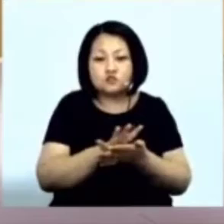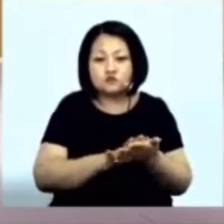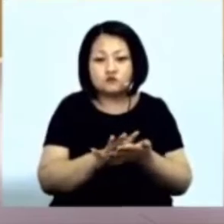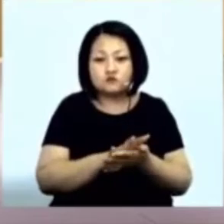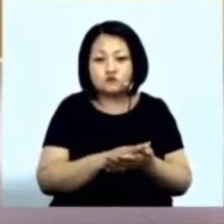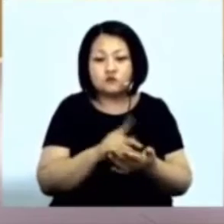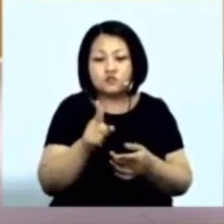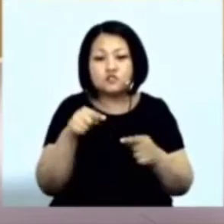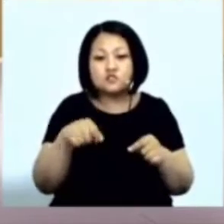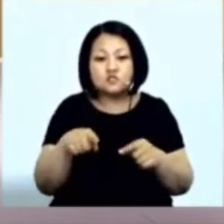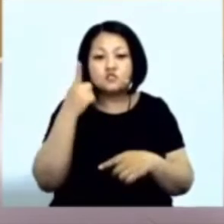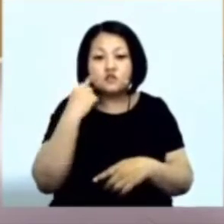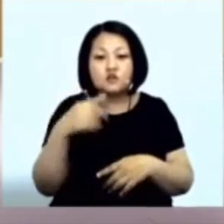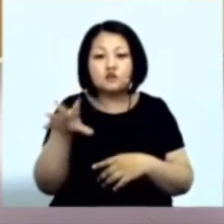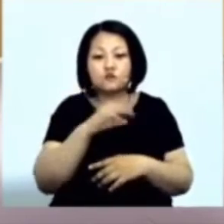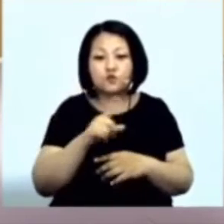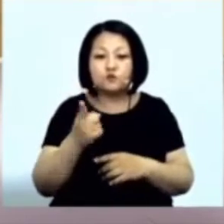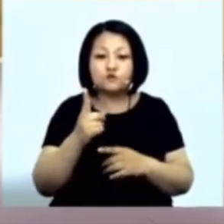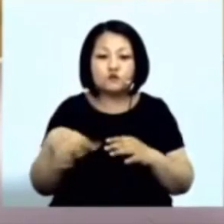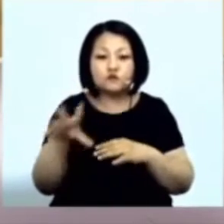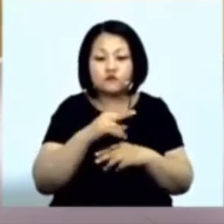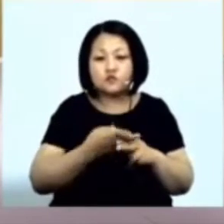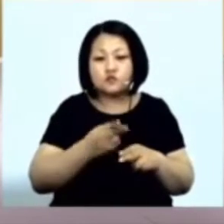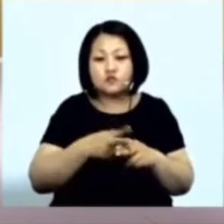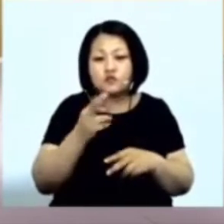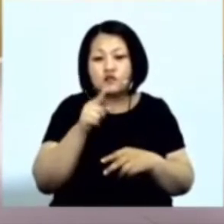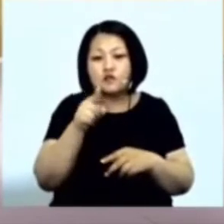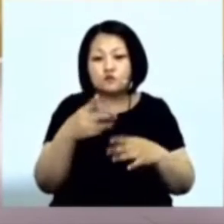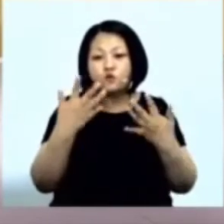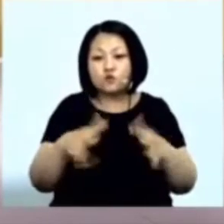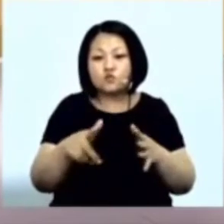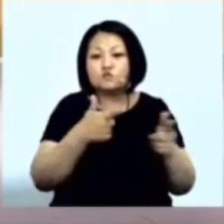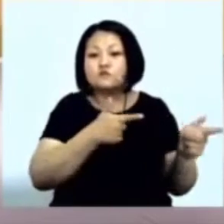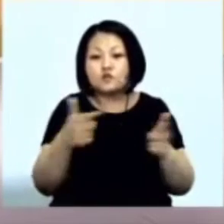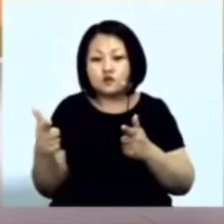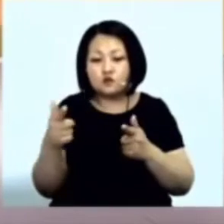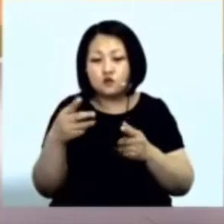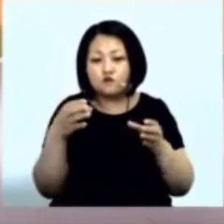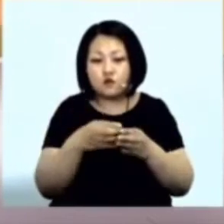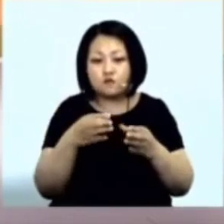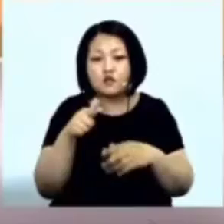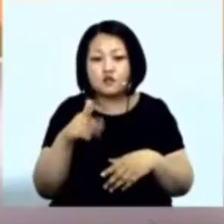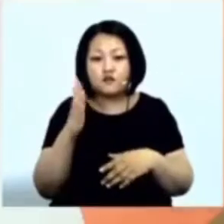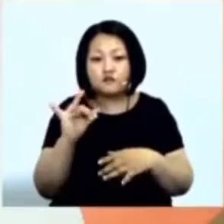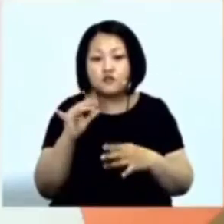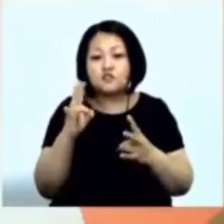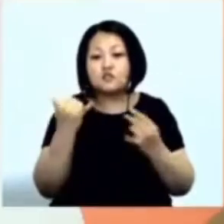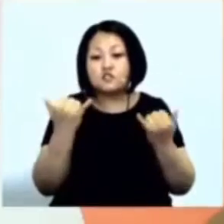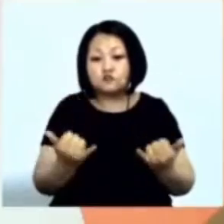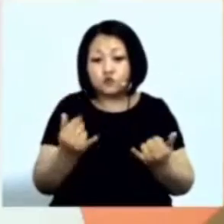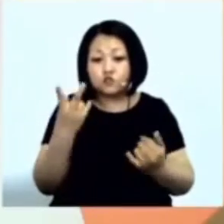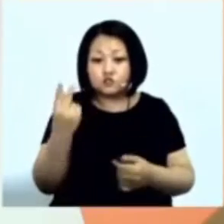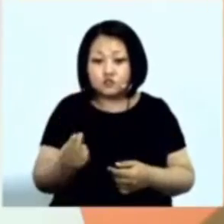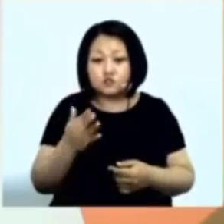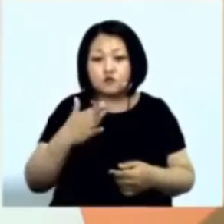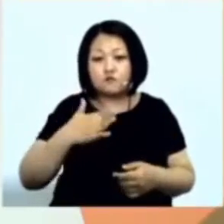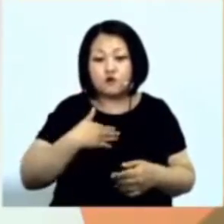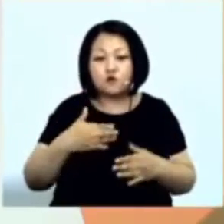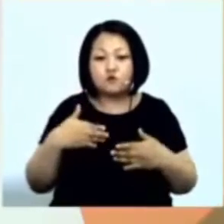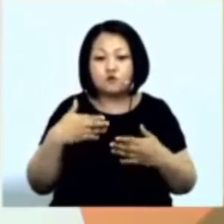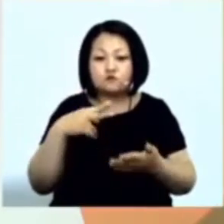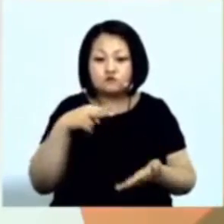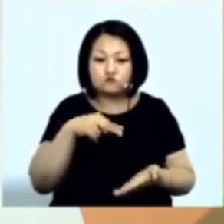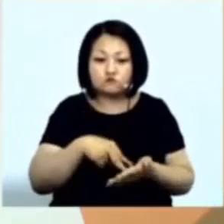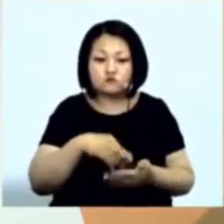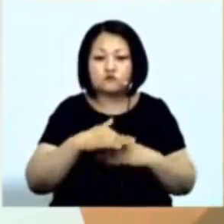знаешь все Потому что все это Для тебя уже сформировала компания И на сегодняшний день Вот мое выступление Настолько